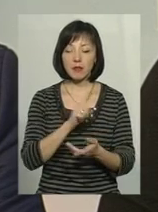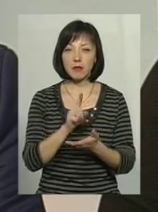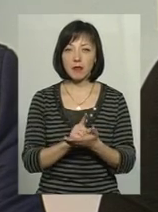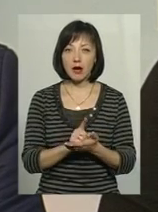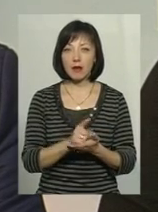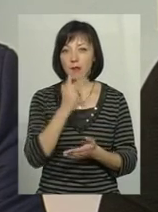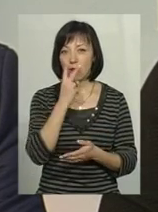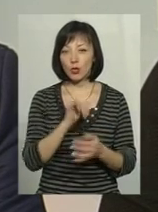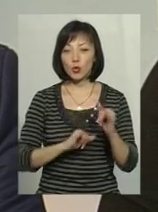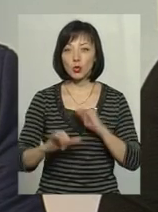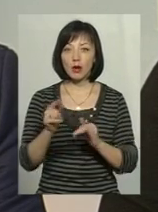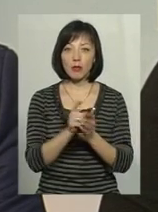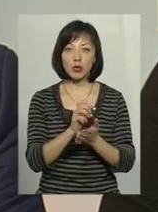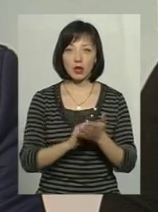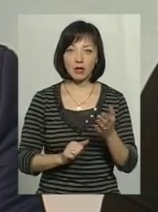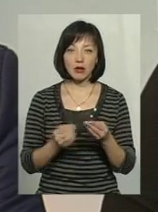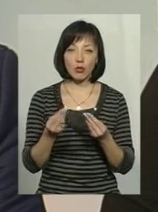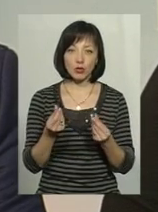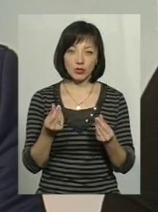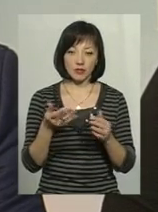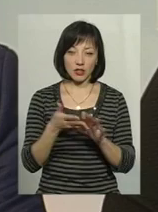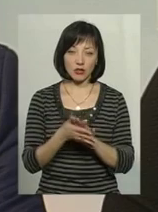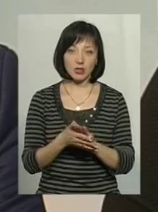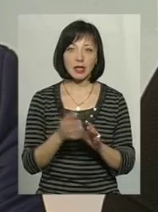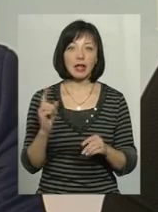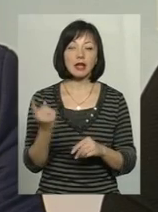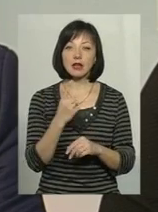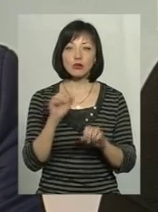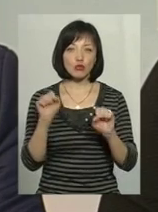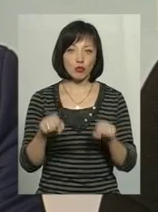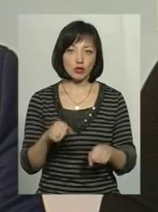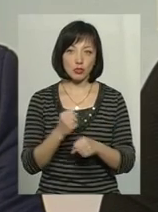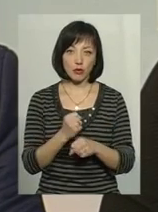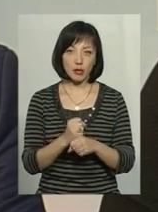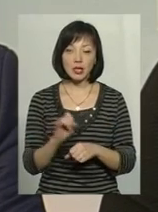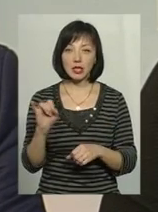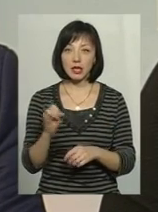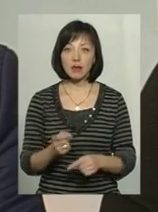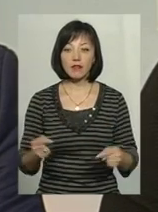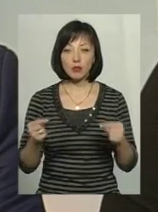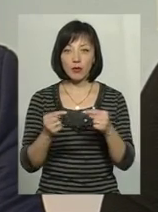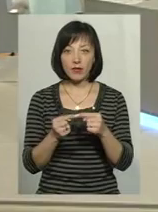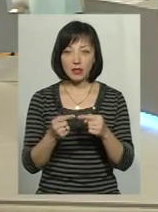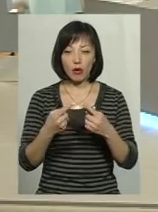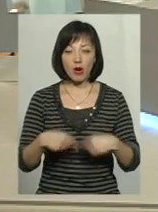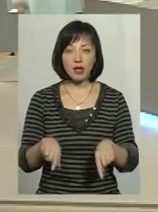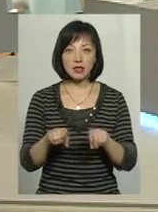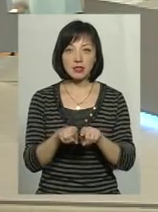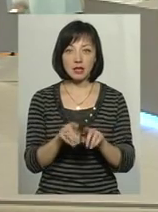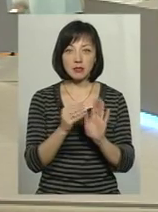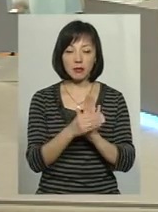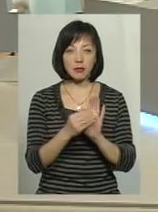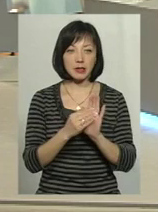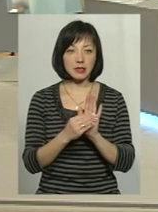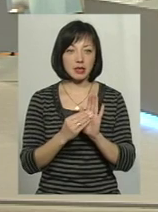куди йдуть наші податки, як витрачаються наші кошти. Це поки що єдине, що ми можемо робити. І відповідно, відповідні організації писати